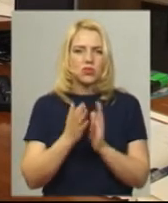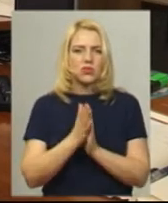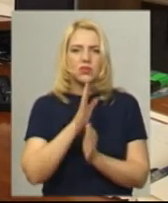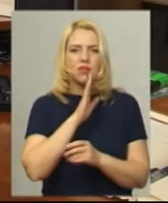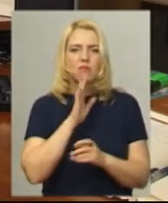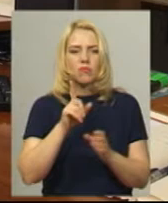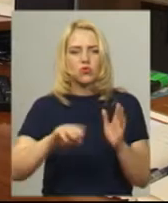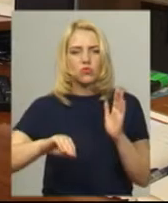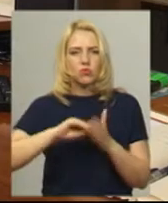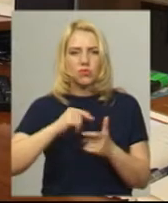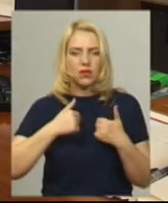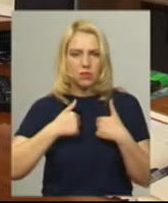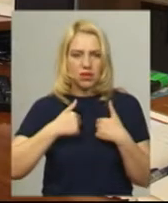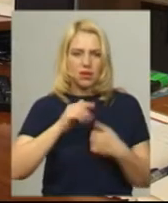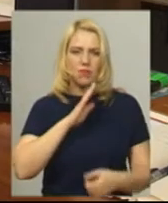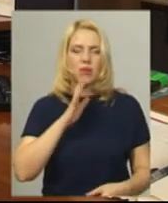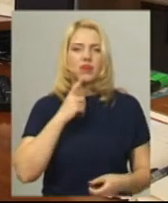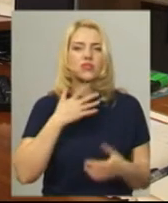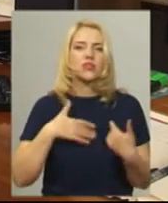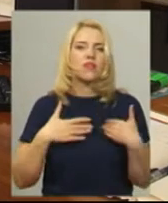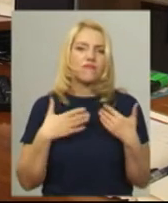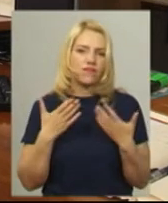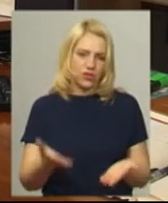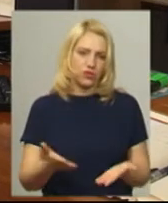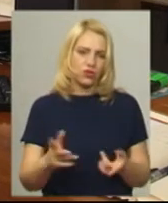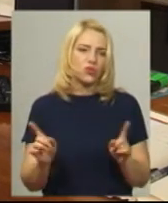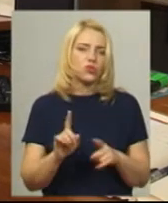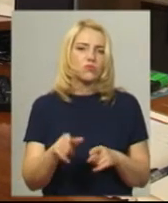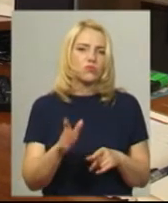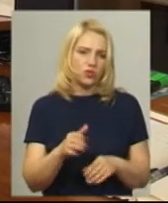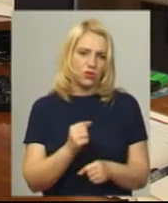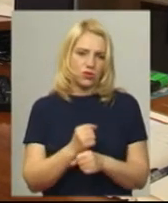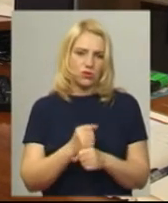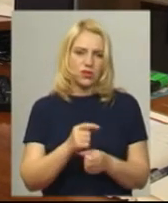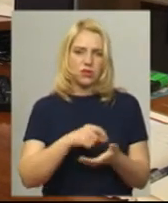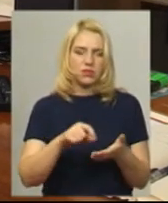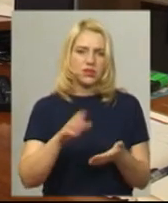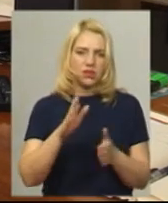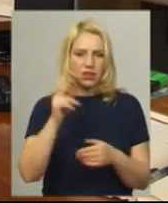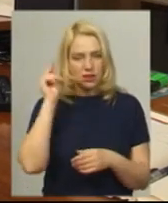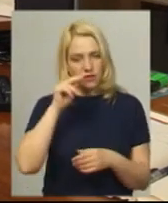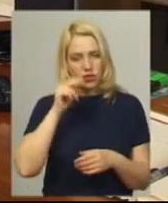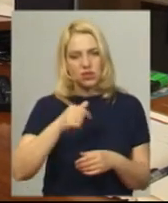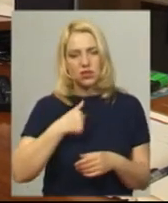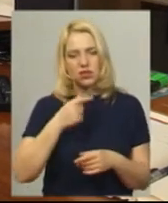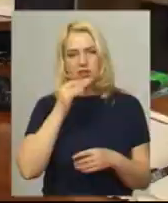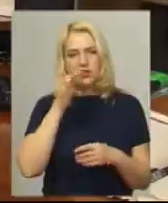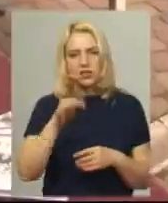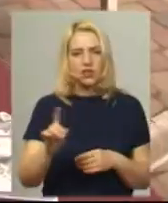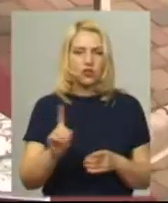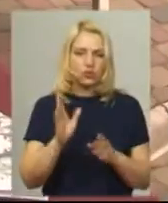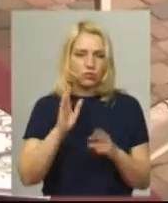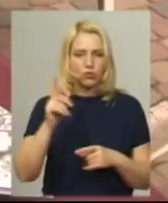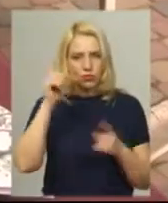щоб вона мені його купила. Мама каже, ну навіщо він тобі, ну що ти з будеш робити, ти ж тільки писати навчилася. Я їй сказала, що я буду писати